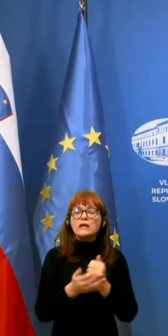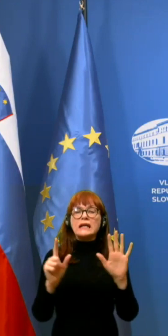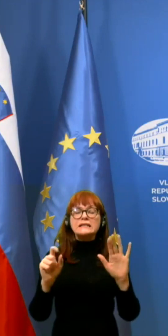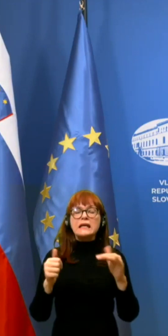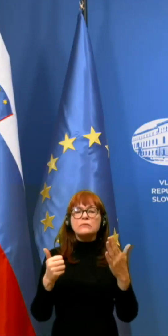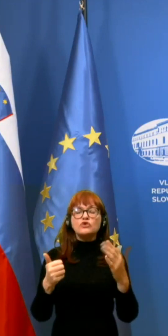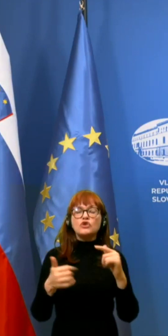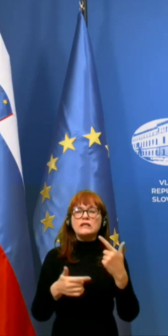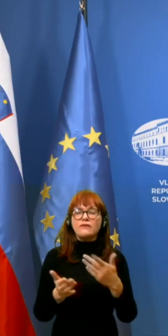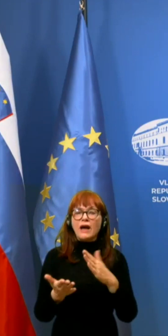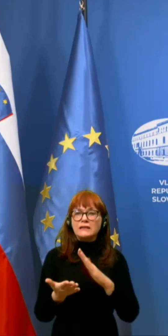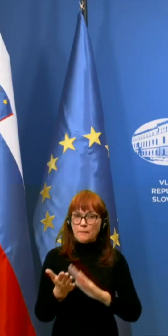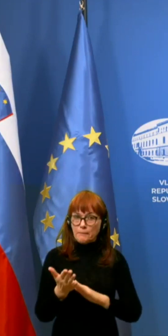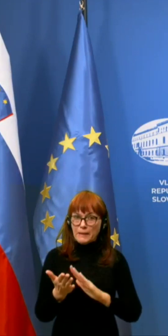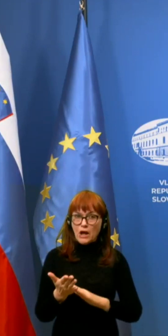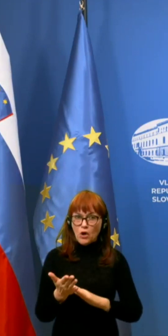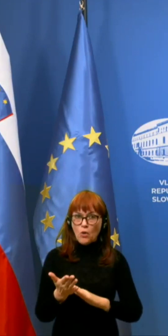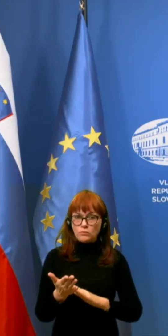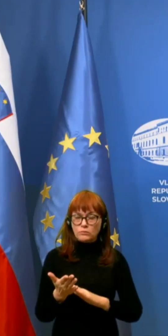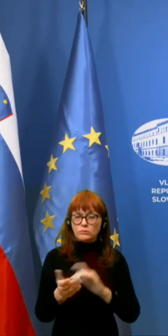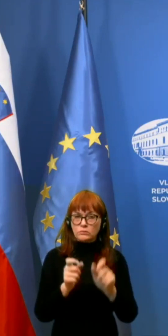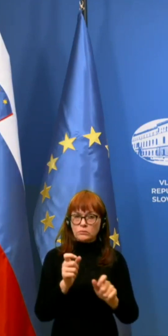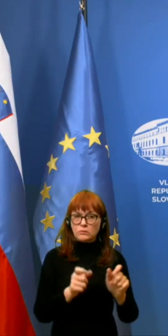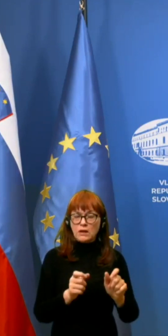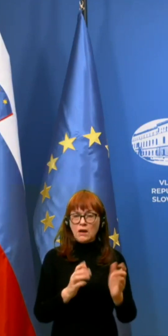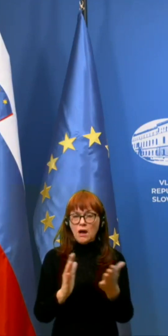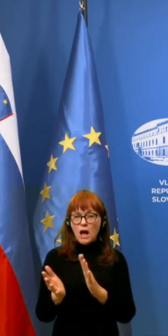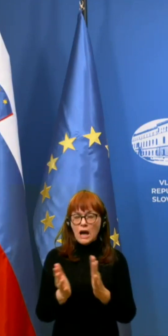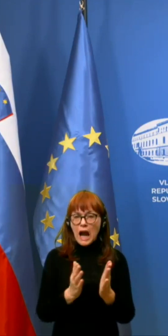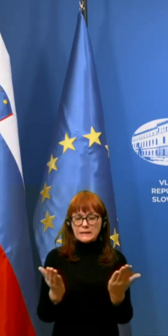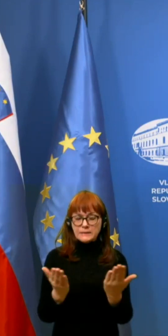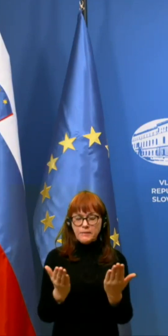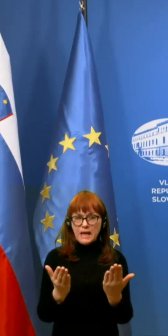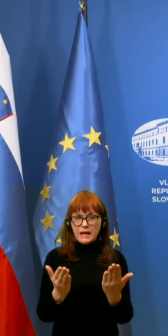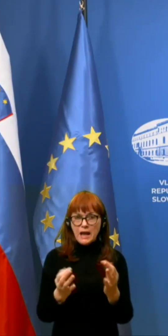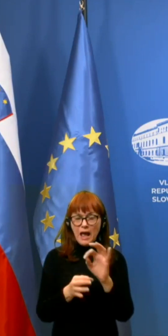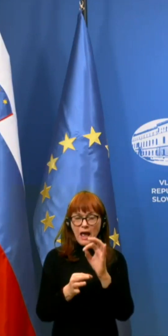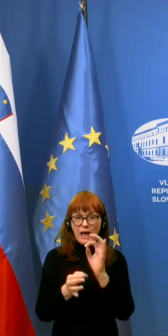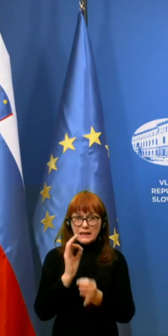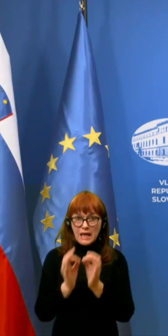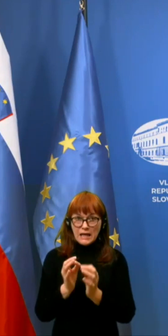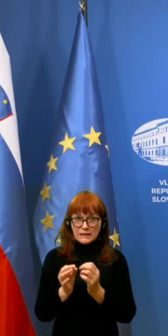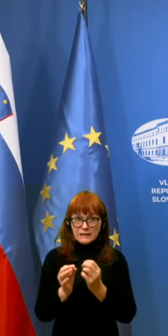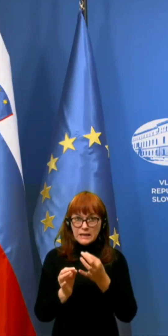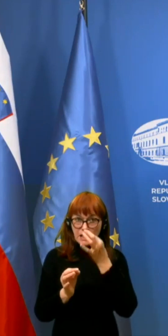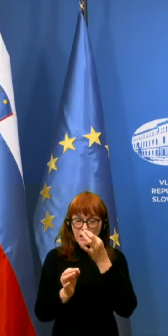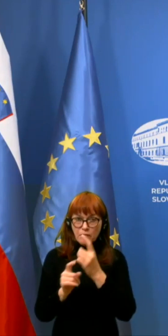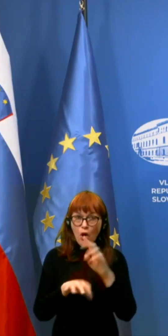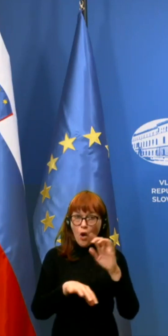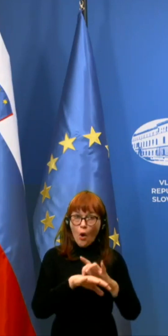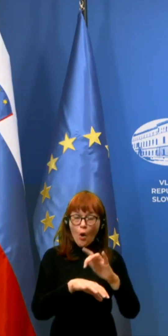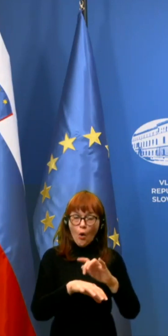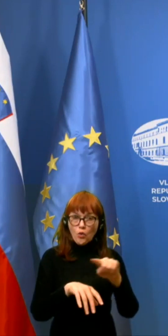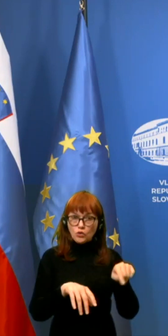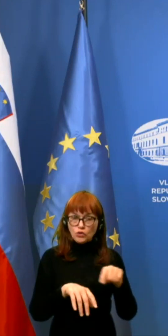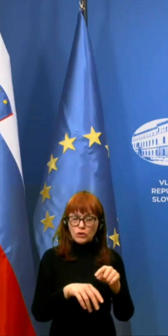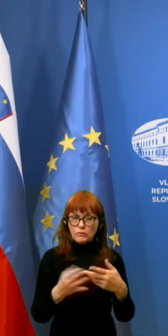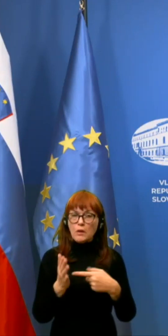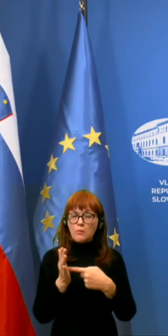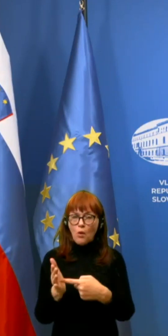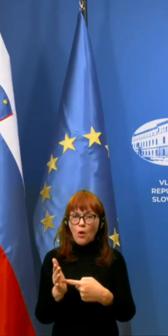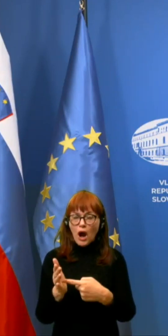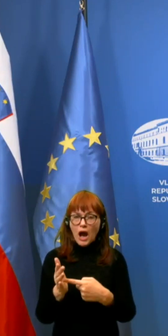primerov. Razmerje med testiranjimi in okuženjimi pokaže, da je bilo